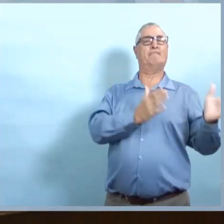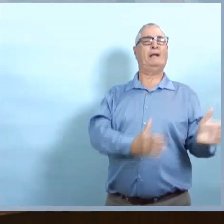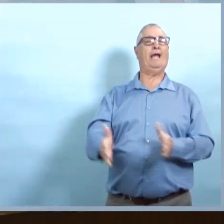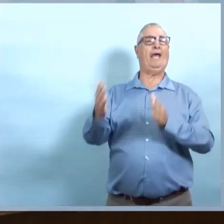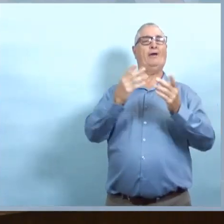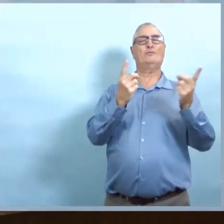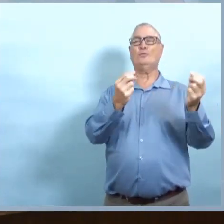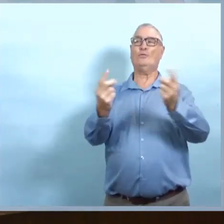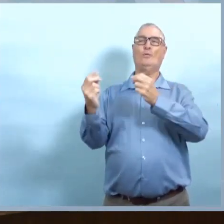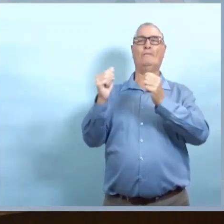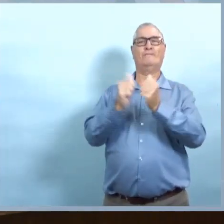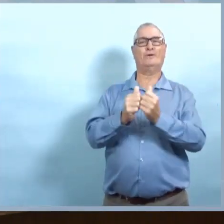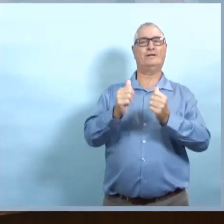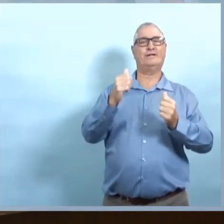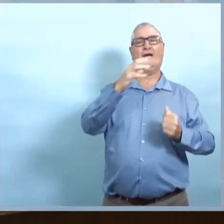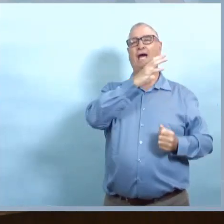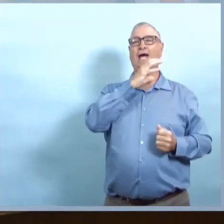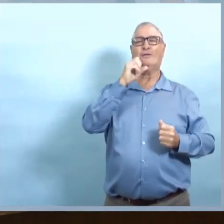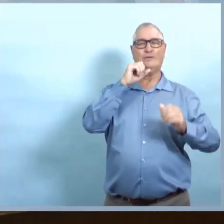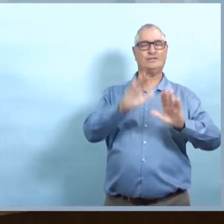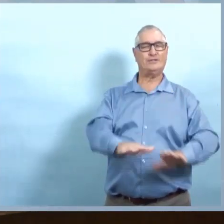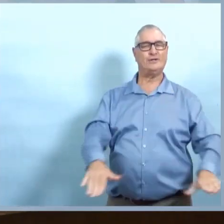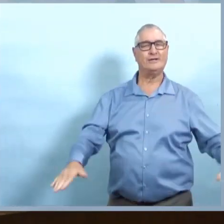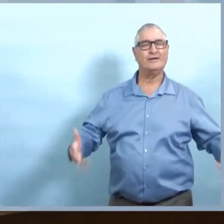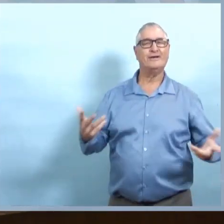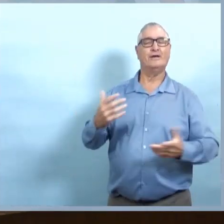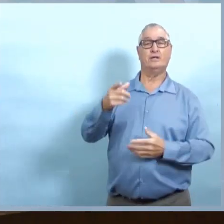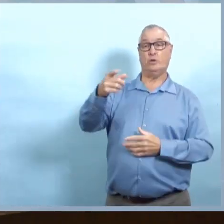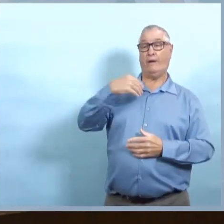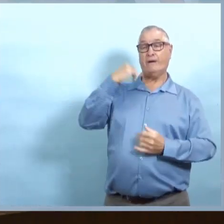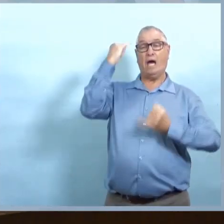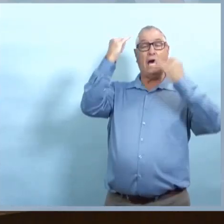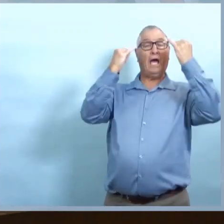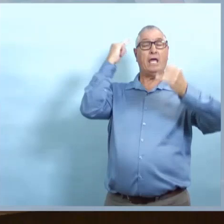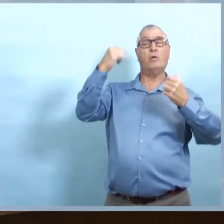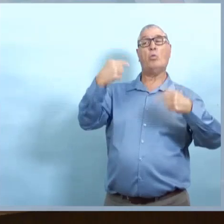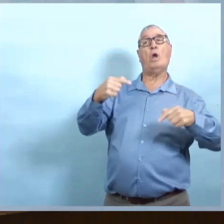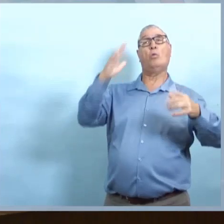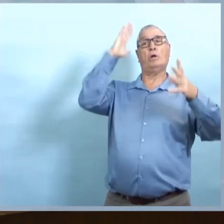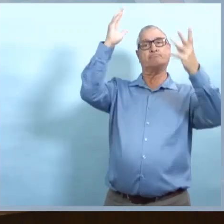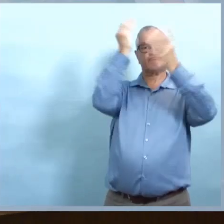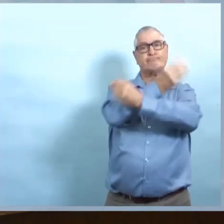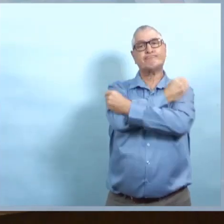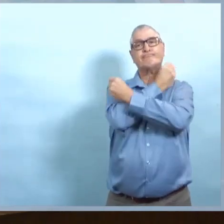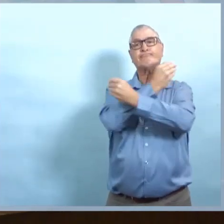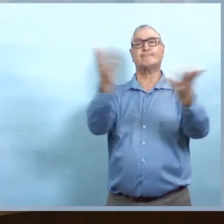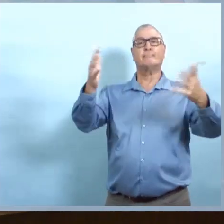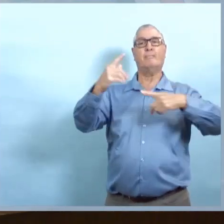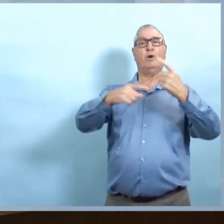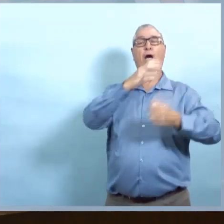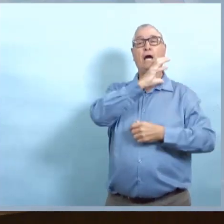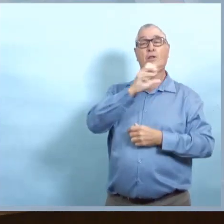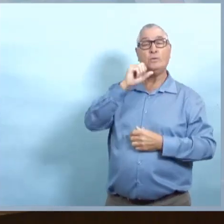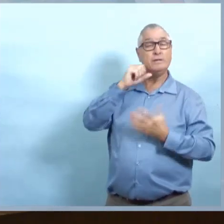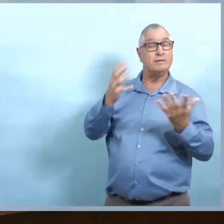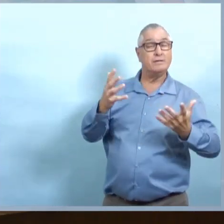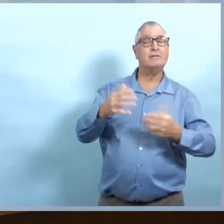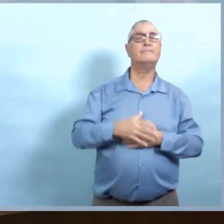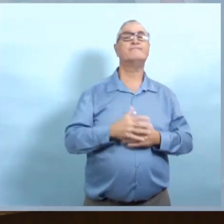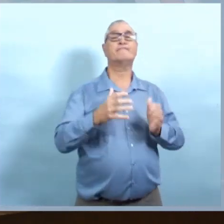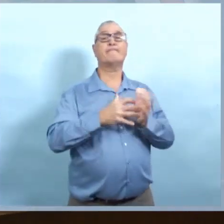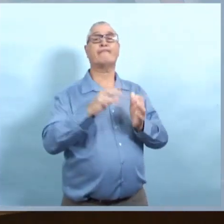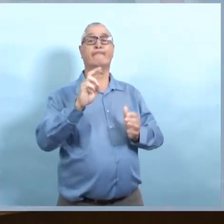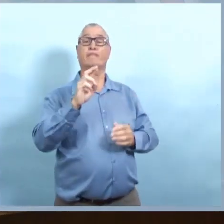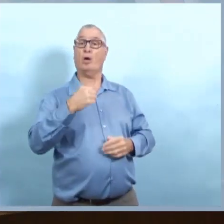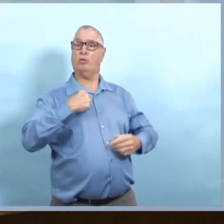déjà sur les enfants, je me demande est-ce que vraiment on ne pourrait pas donner ces renseignements le plus vite possible pour que les